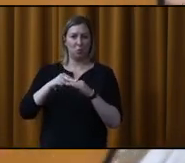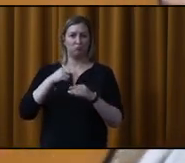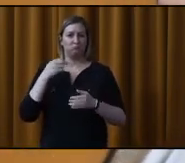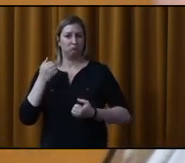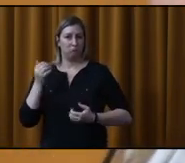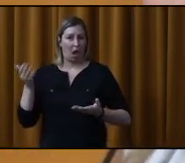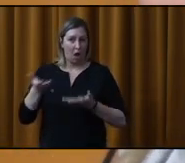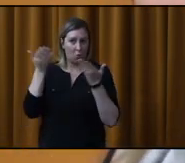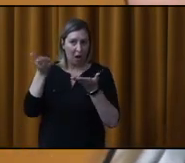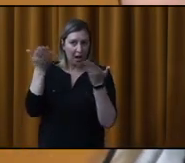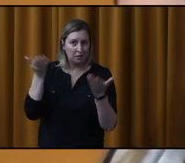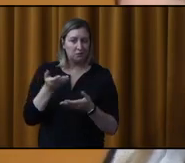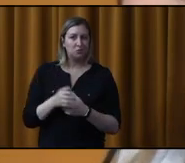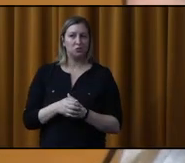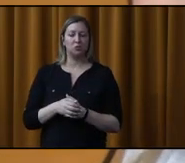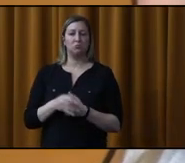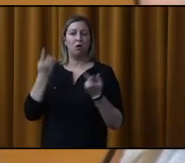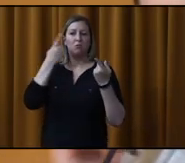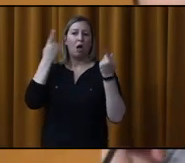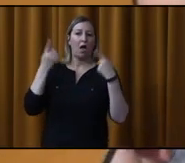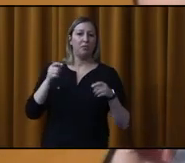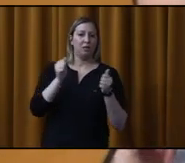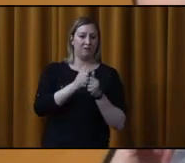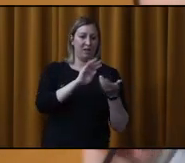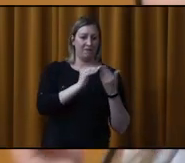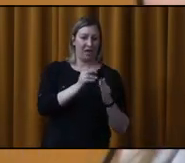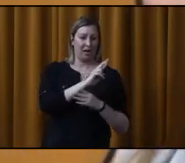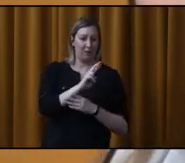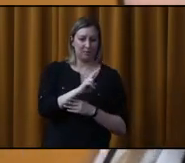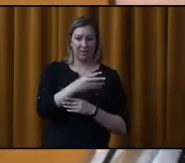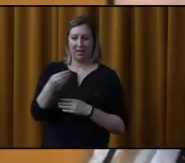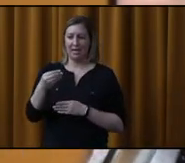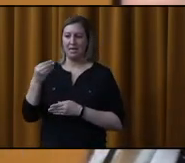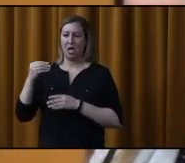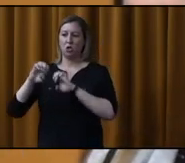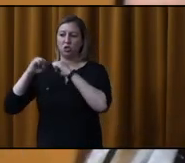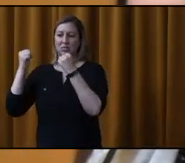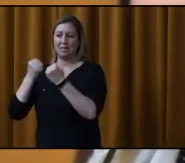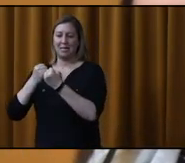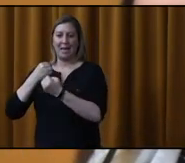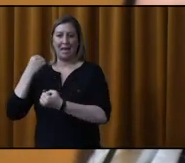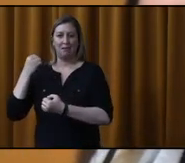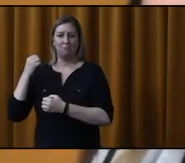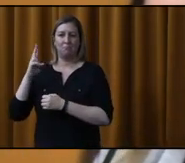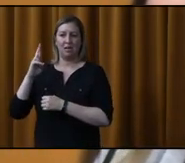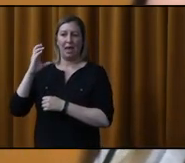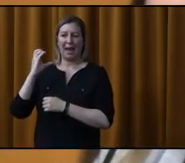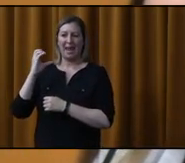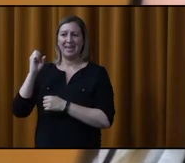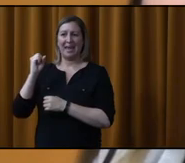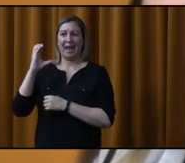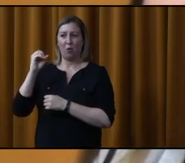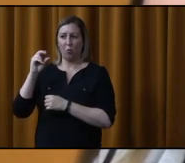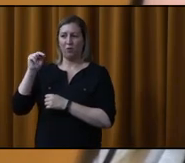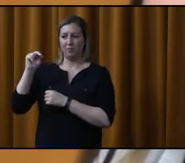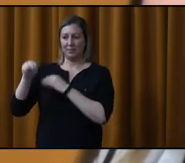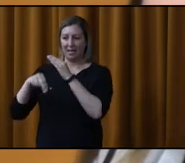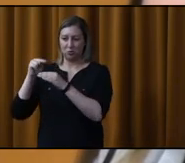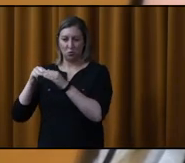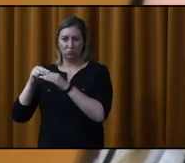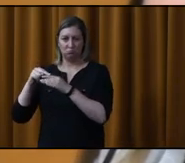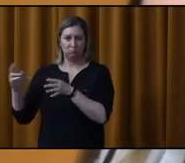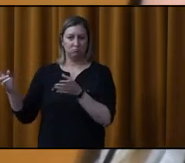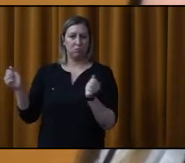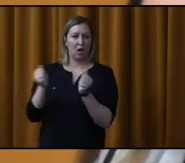'approuver l'entente à intervenir entre la Ville de Repentigny et la Société Récréonature Repentigny concernant l'aide financière à verser à cette